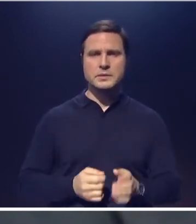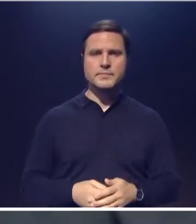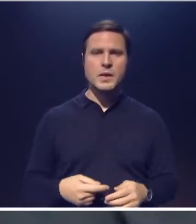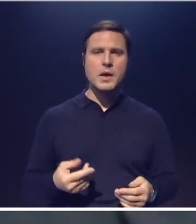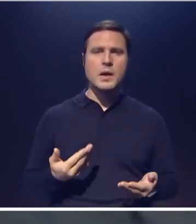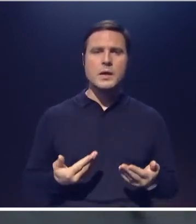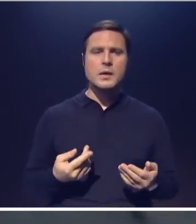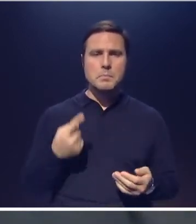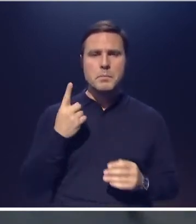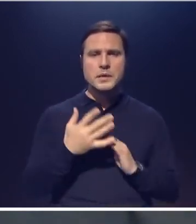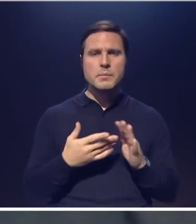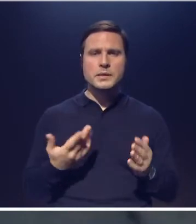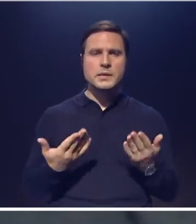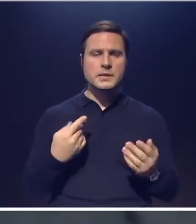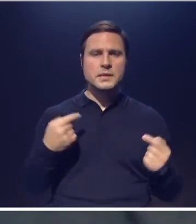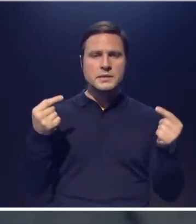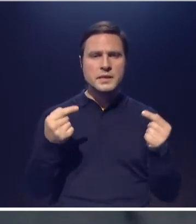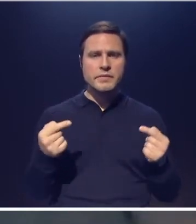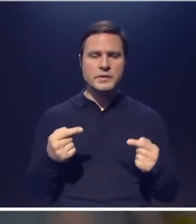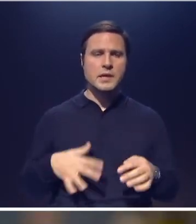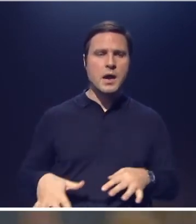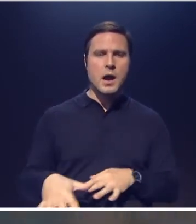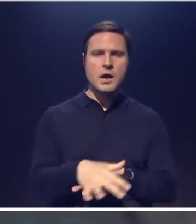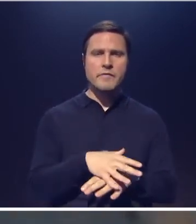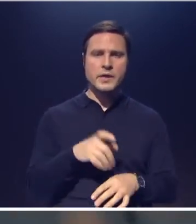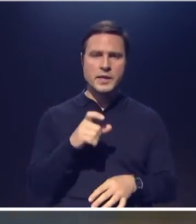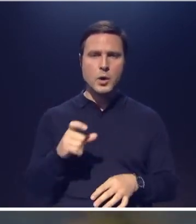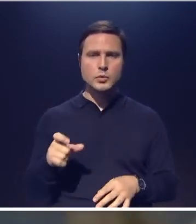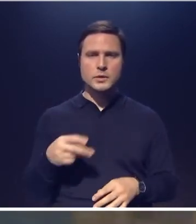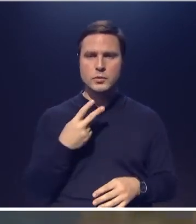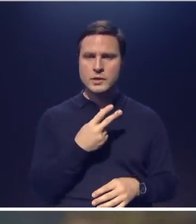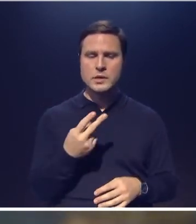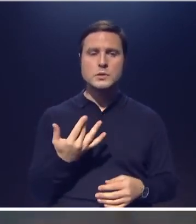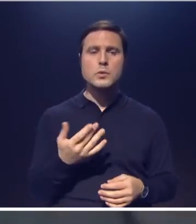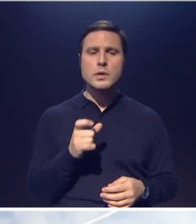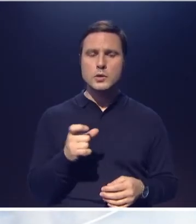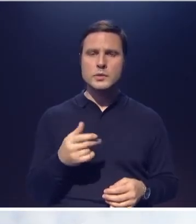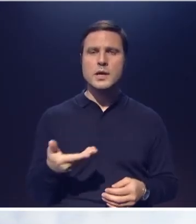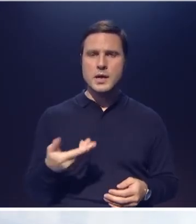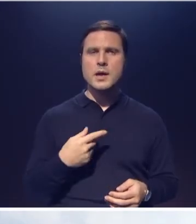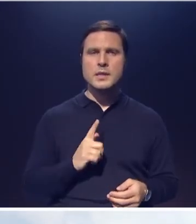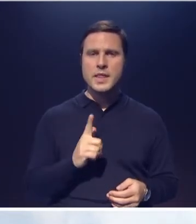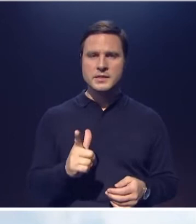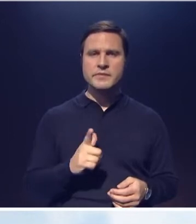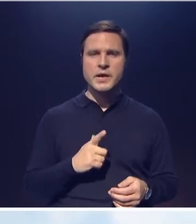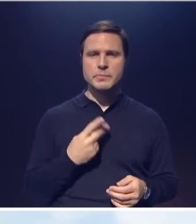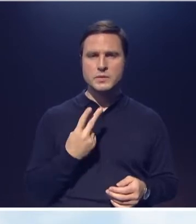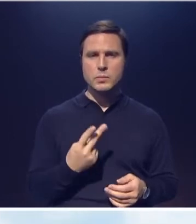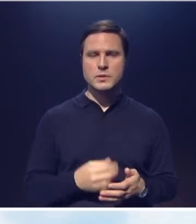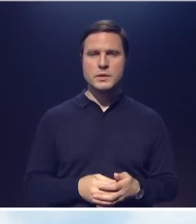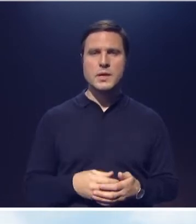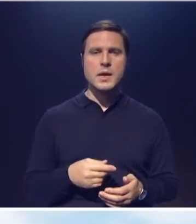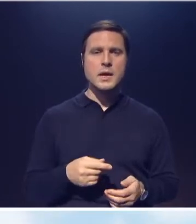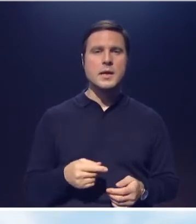понимаете, здесь же даже сравнить охват аудитории. Вот сколько людей сейчас смотрят нас с вами, да? Вот